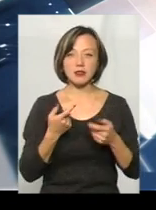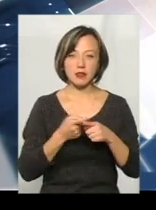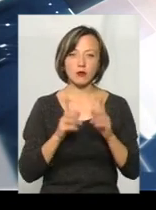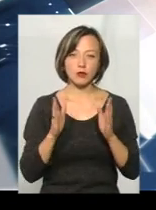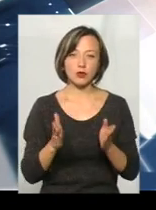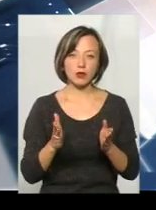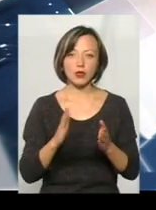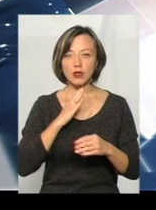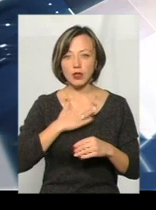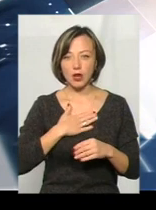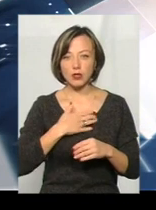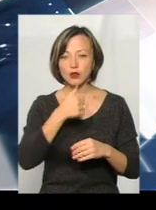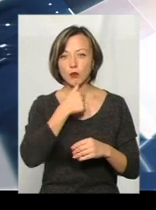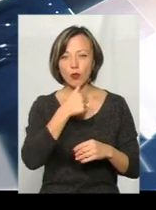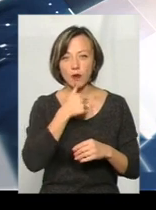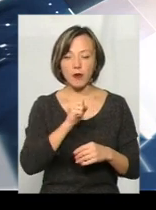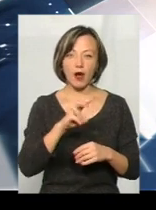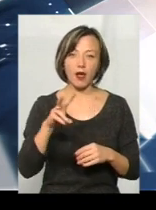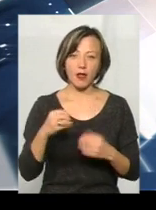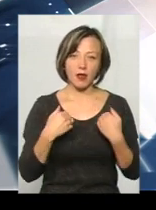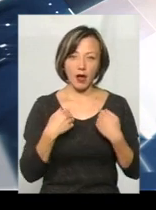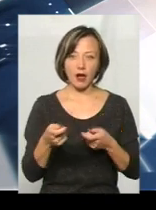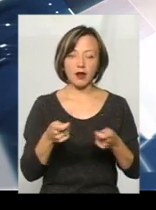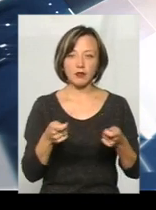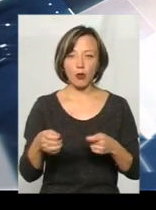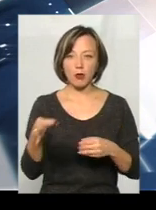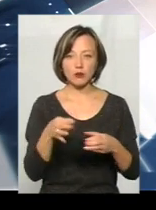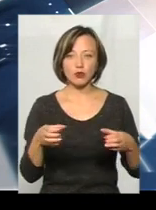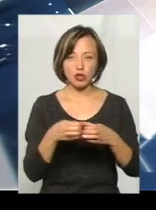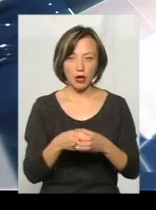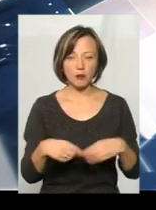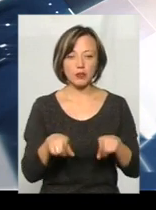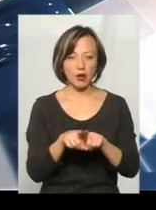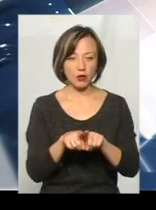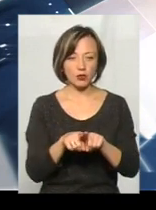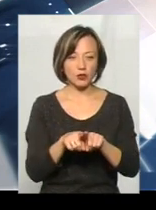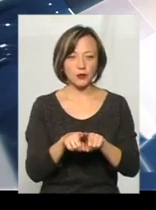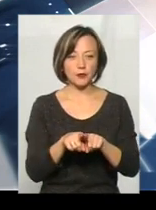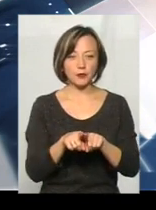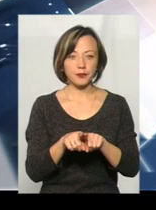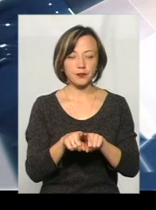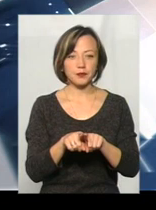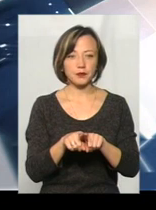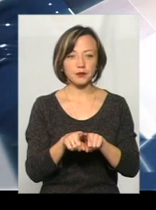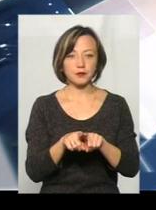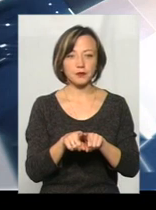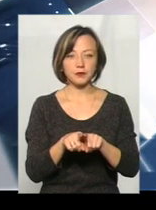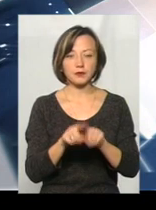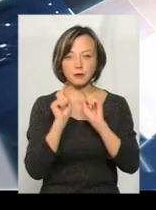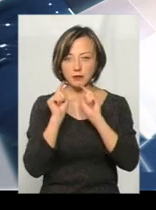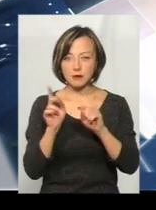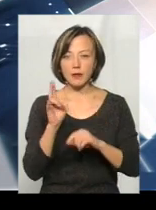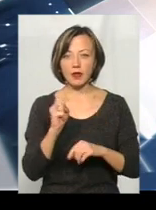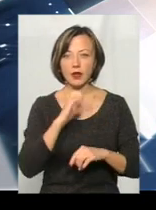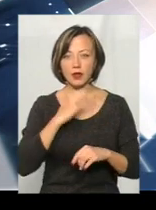буде, скажімо так, наші спроби, але я, керівник обласного штабу, також ставлю, як то кажуть, ставки на